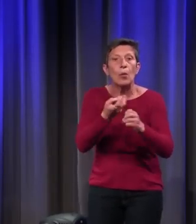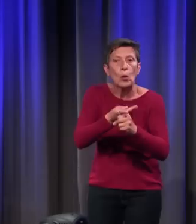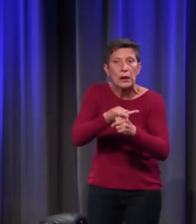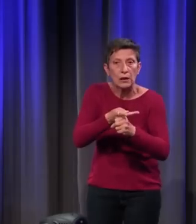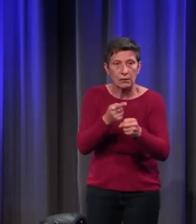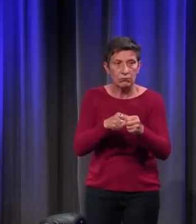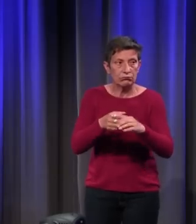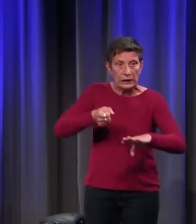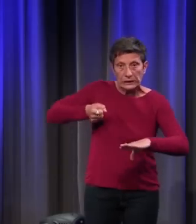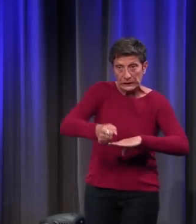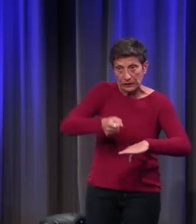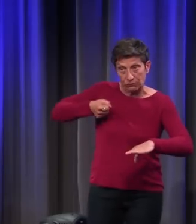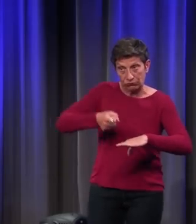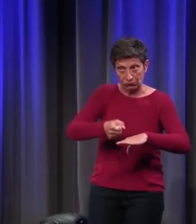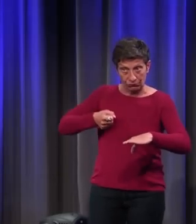la scie